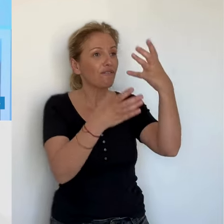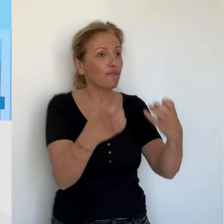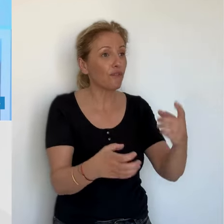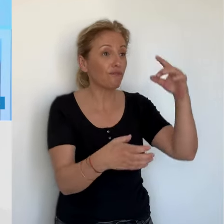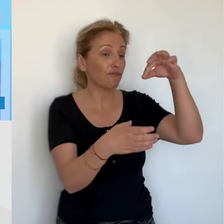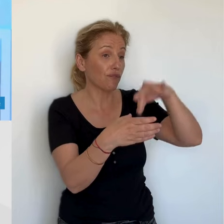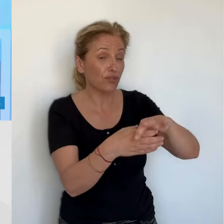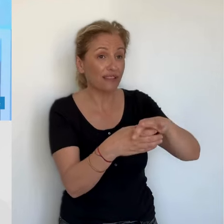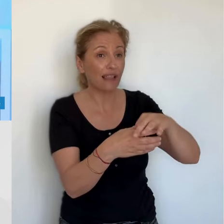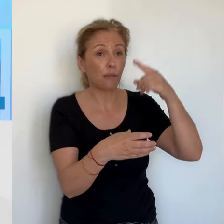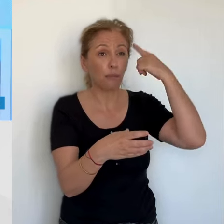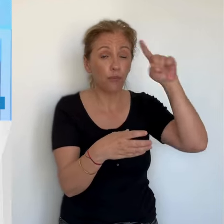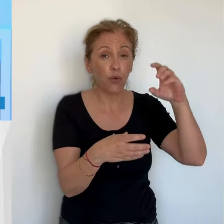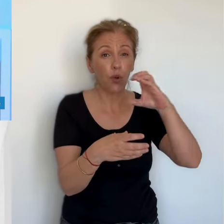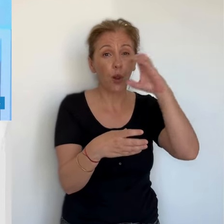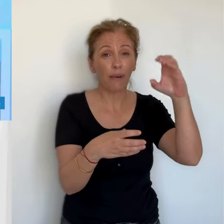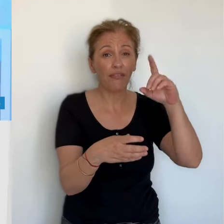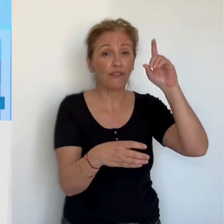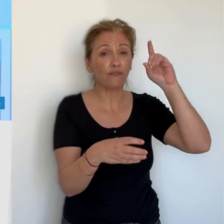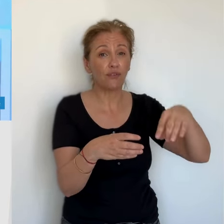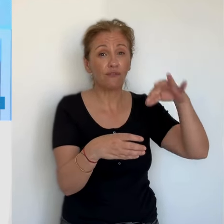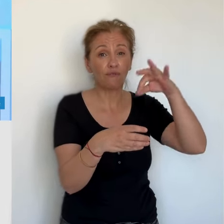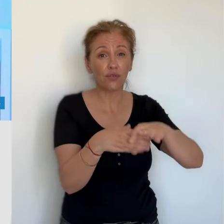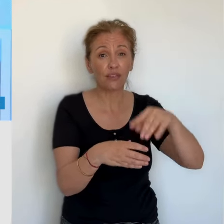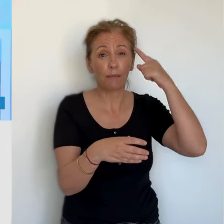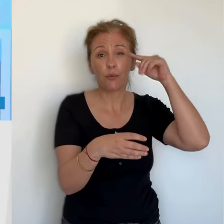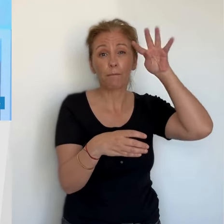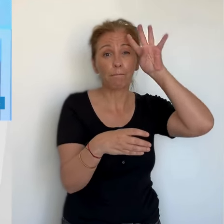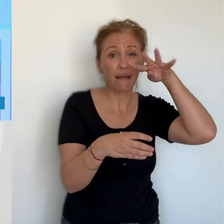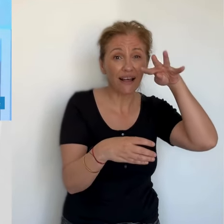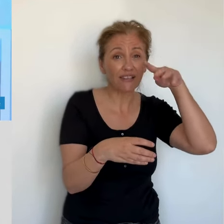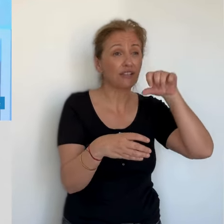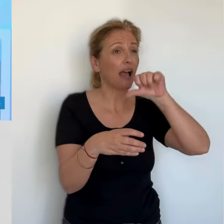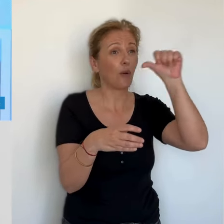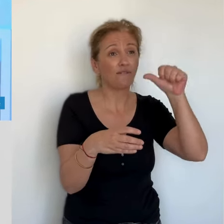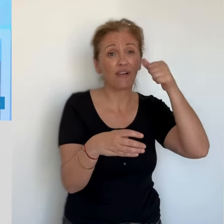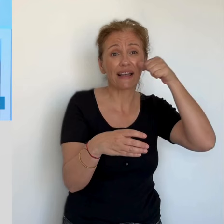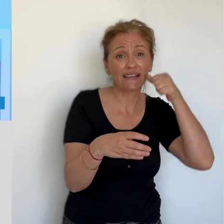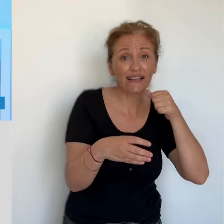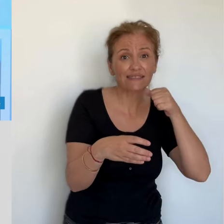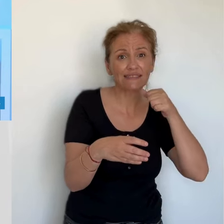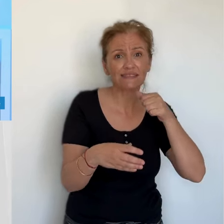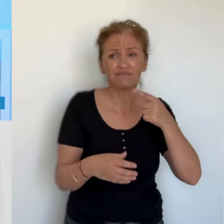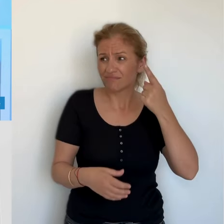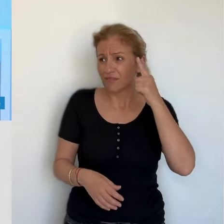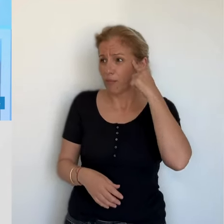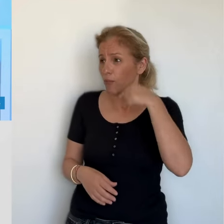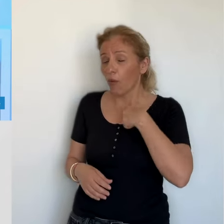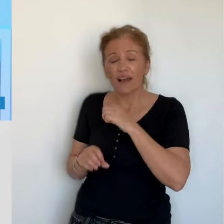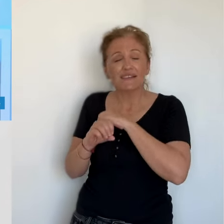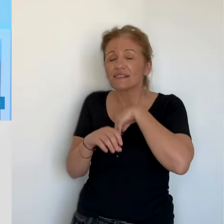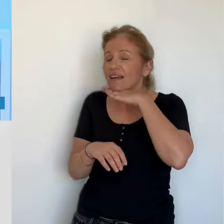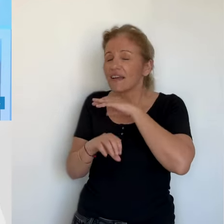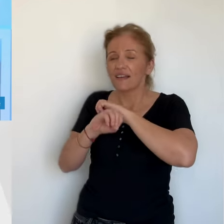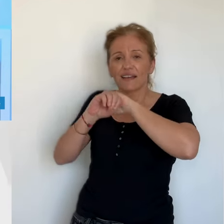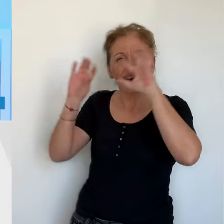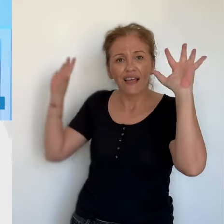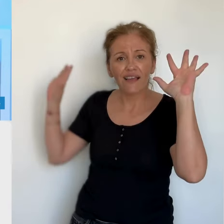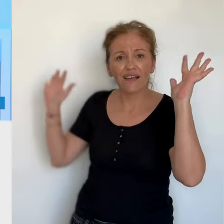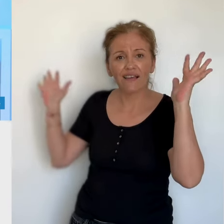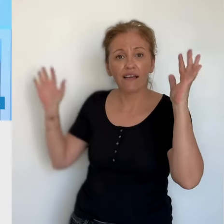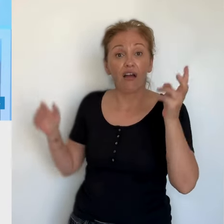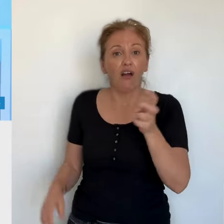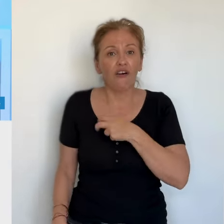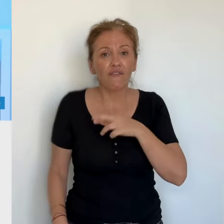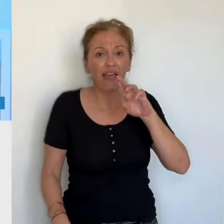société de façon générale, le projet, ou plutôt le non-projet qu'il a pour l'accord, sont aux antipodes de ce que nous voulons faire. En clair,